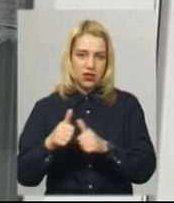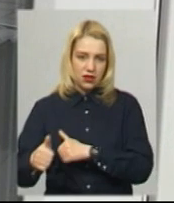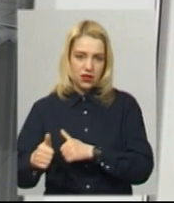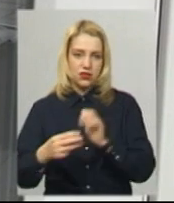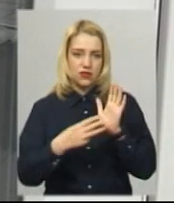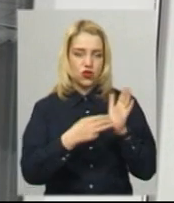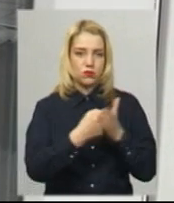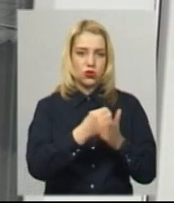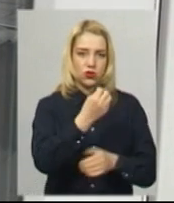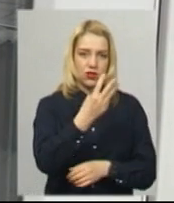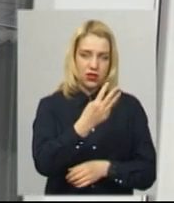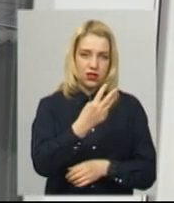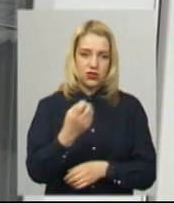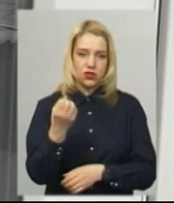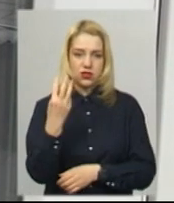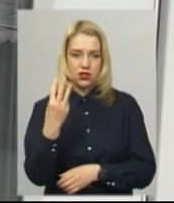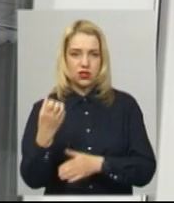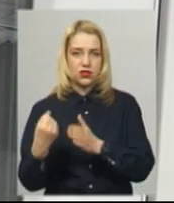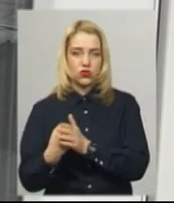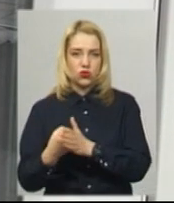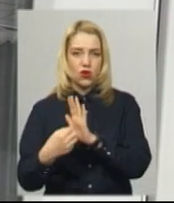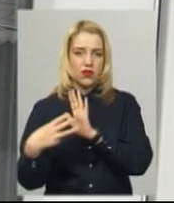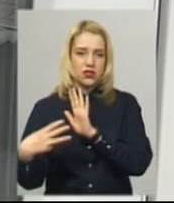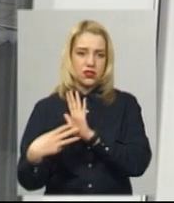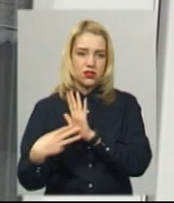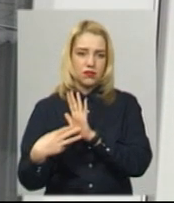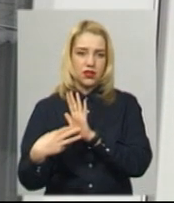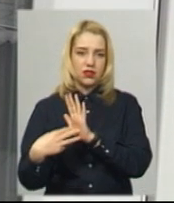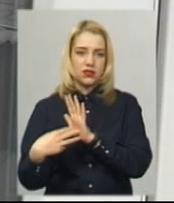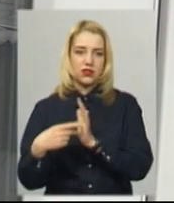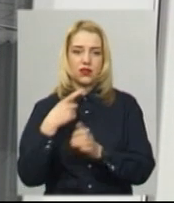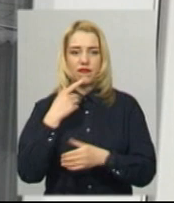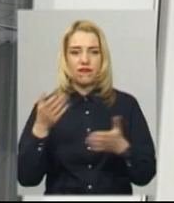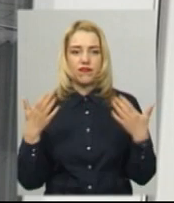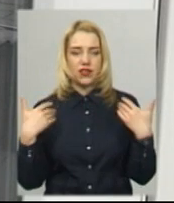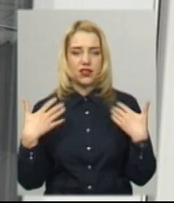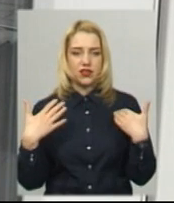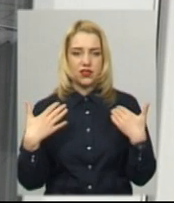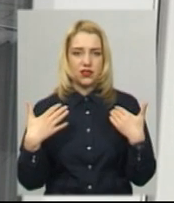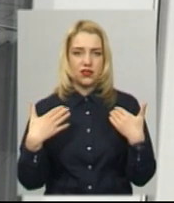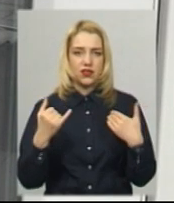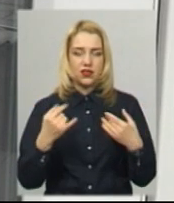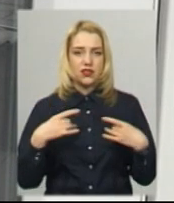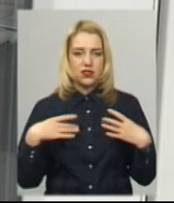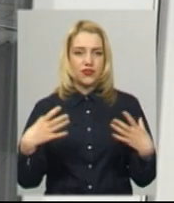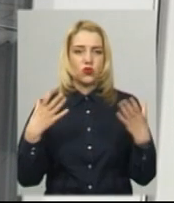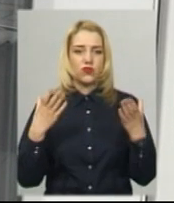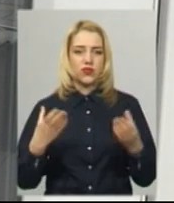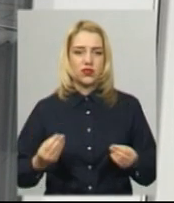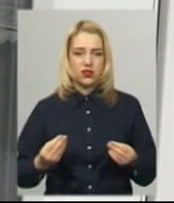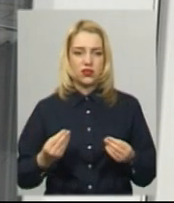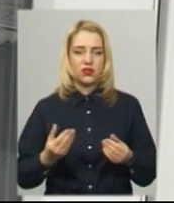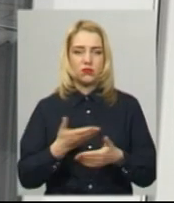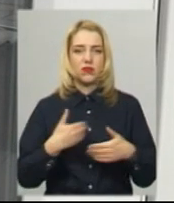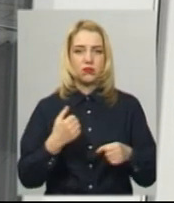тринадцяти, з тринадцяти до вісімнадцяти. В вихідні і святкові дні ми